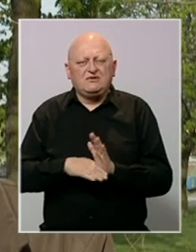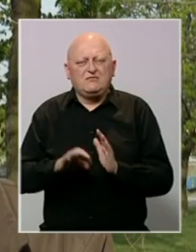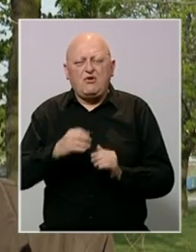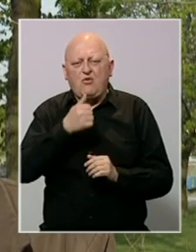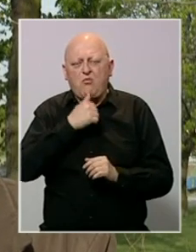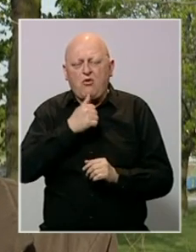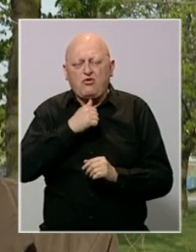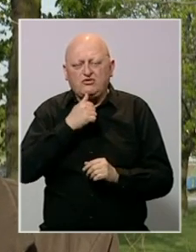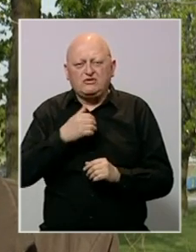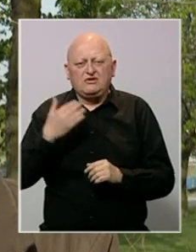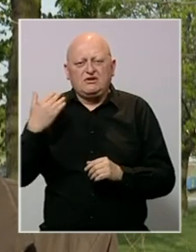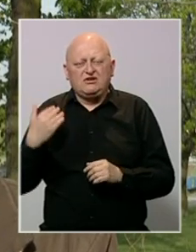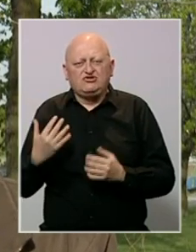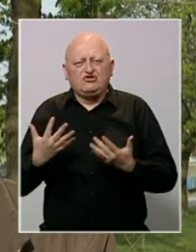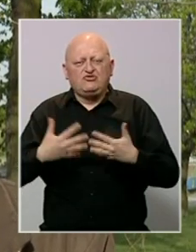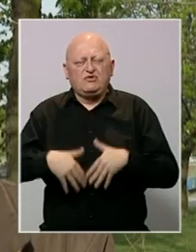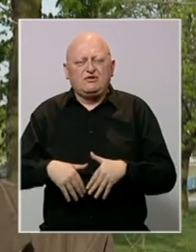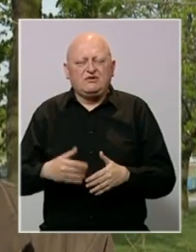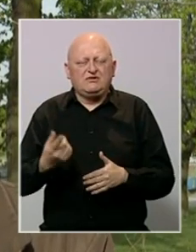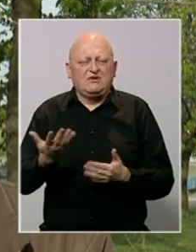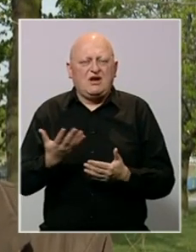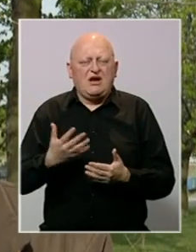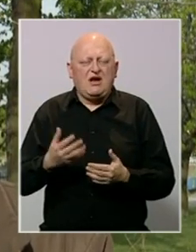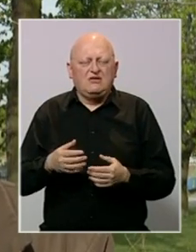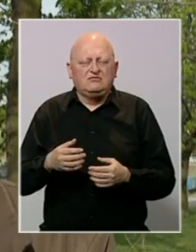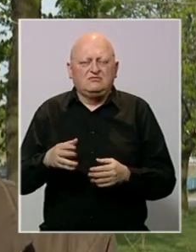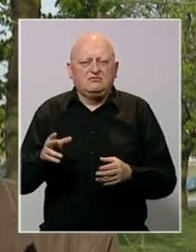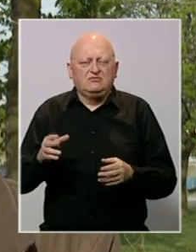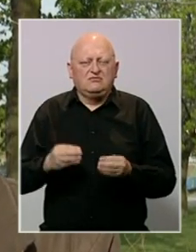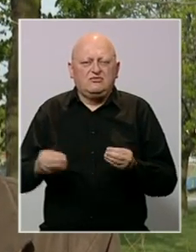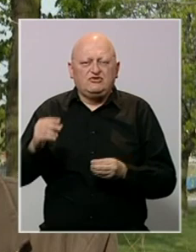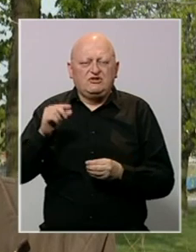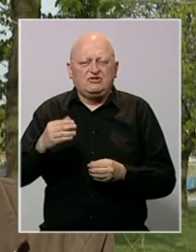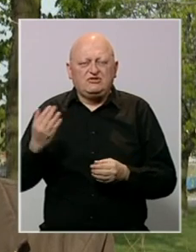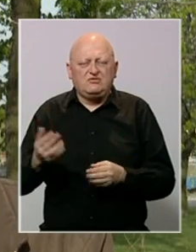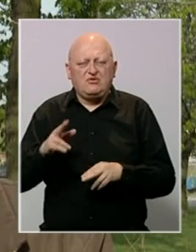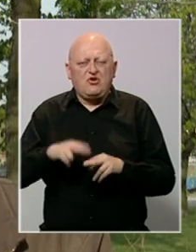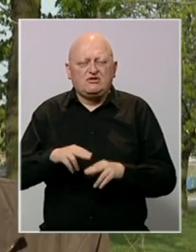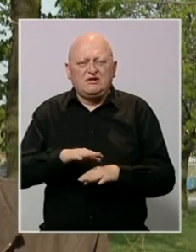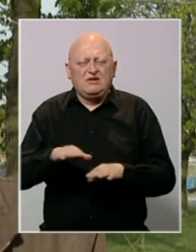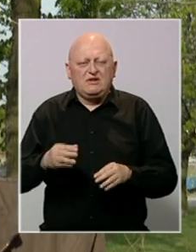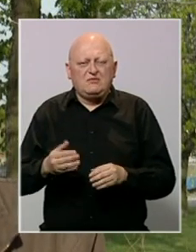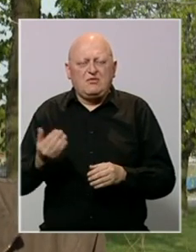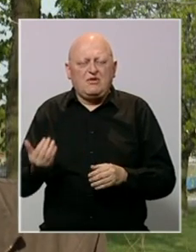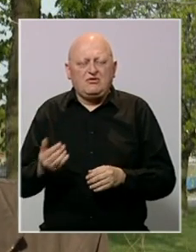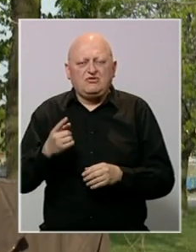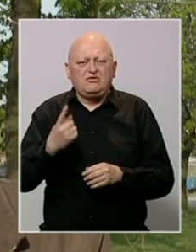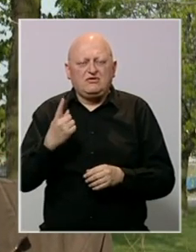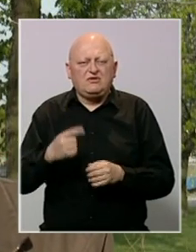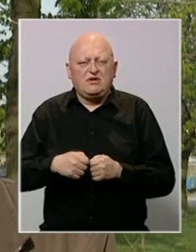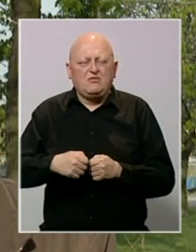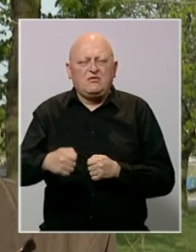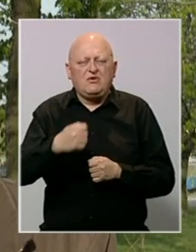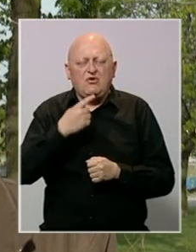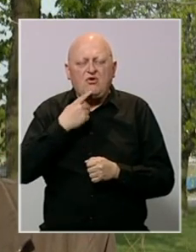porezima i rastrećenju privrede kako bi se povećano najniže plate i sve ostale plate. I to je jedna od mira